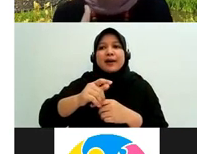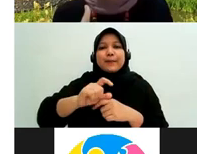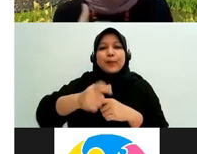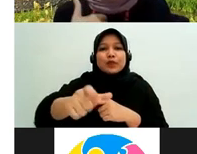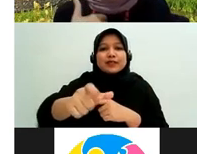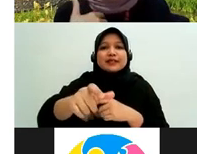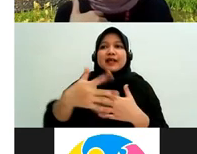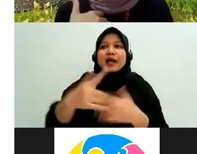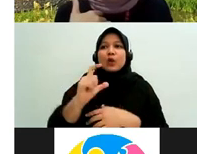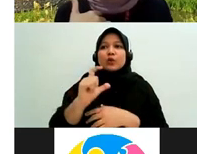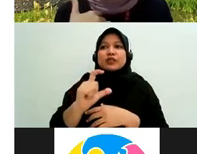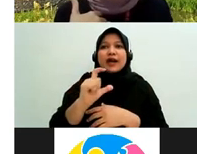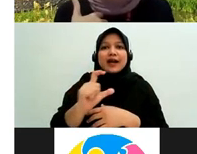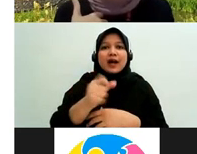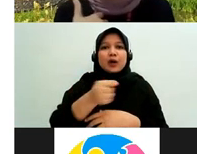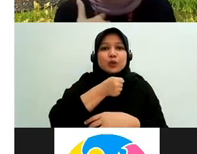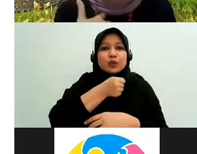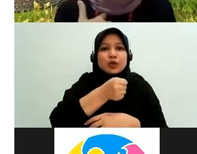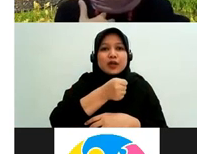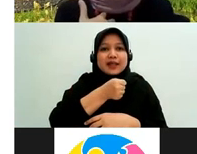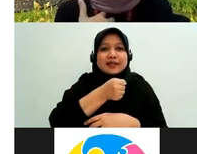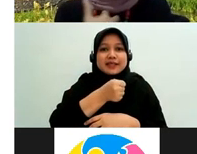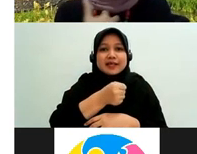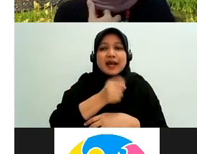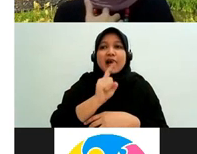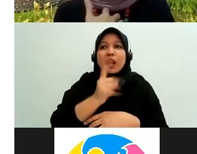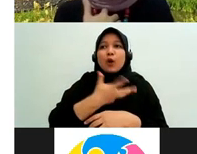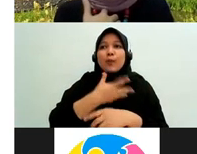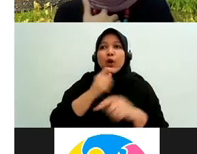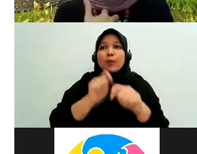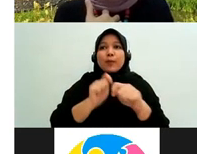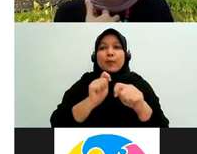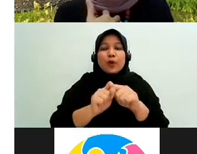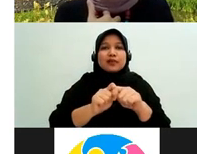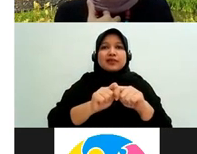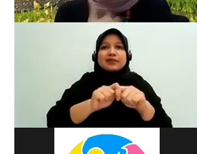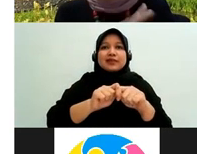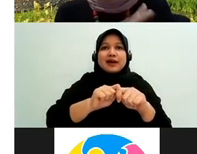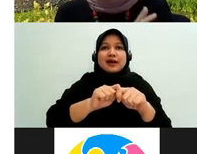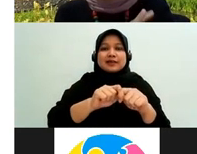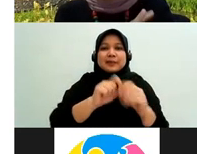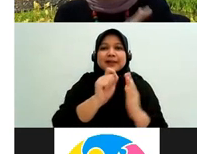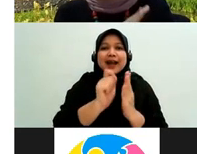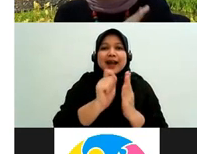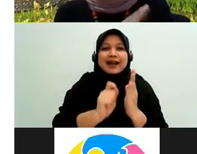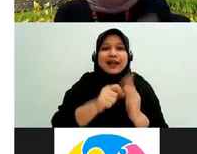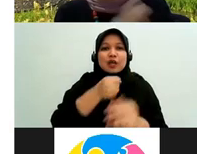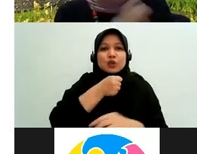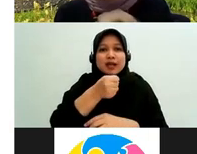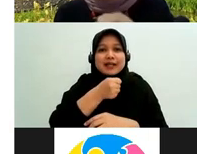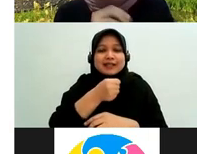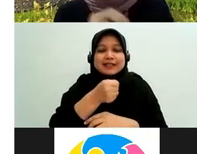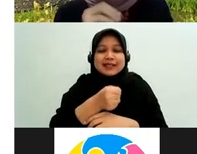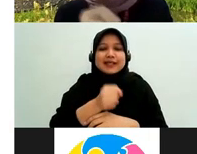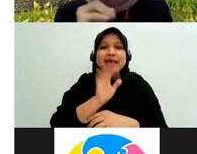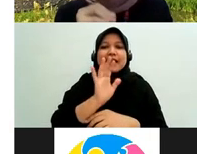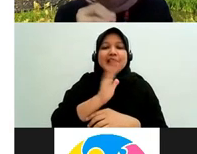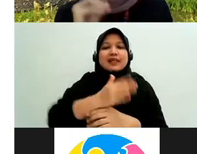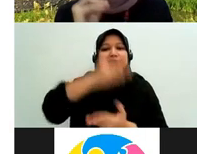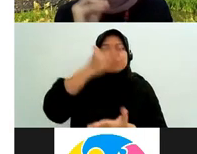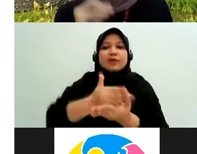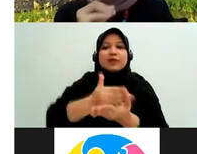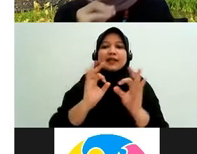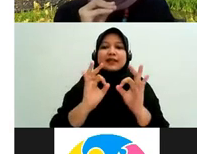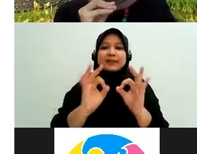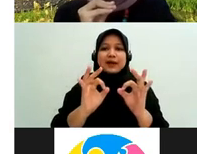kita lakukan ketika kita akan membuat karya jurnalistik ini kenapa saya nyebutnya di powerpoint ini si tujuan peliputan